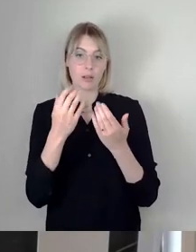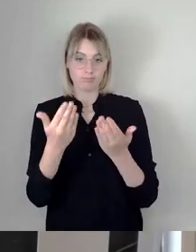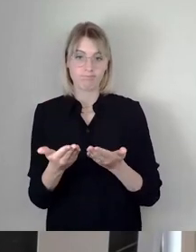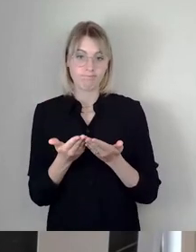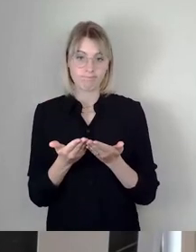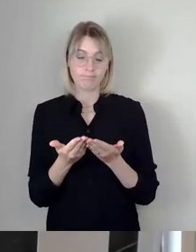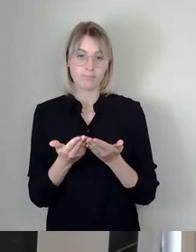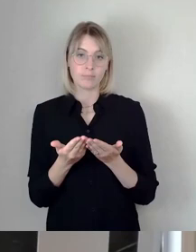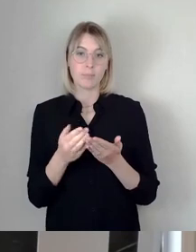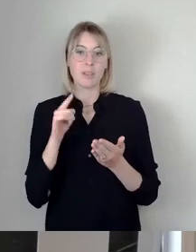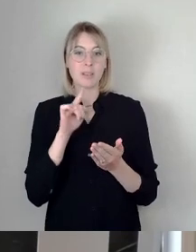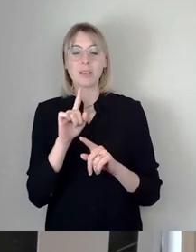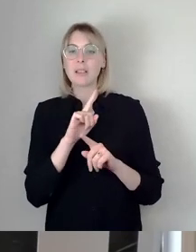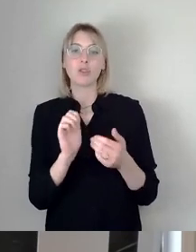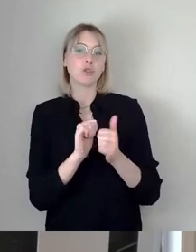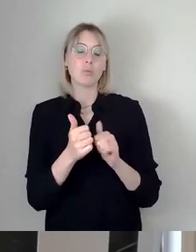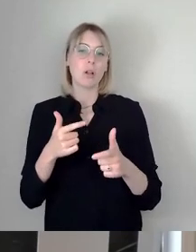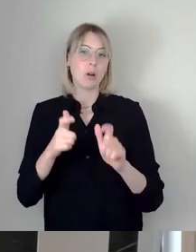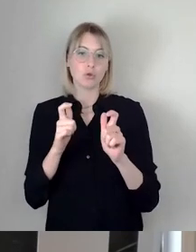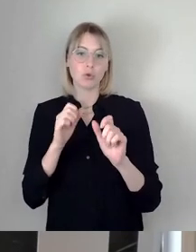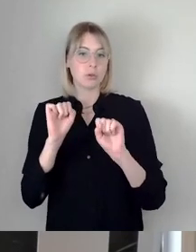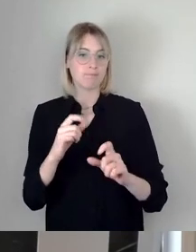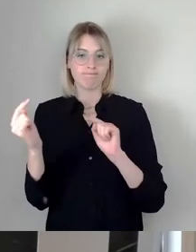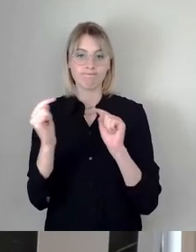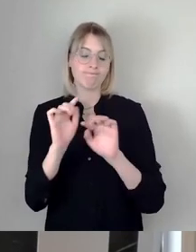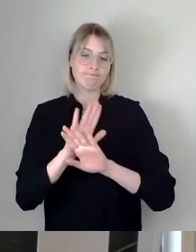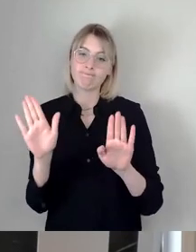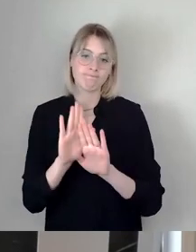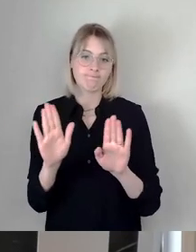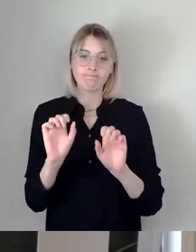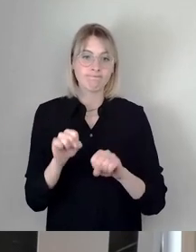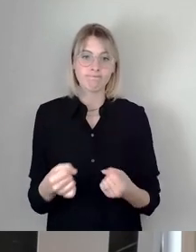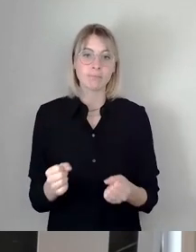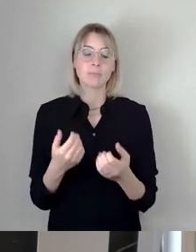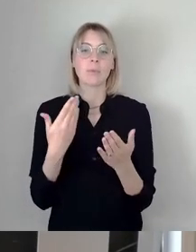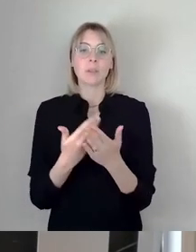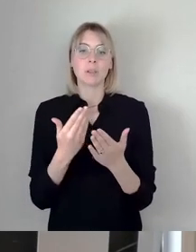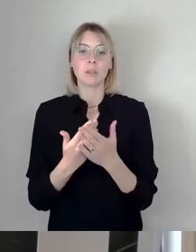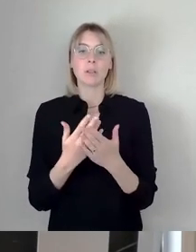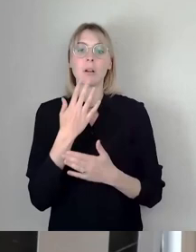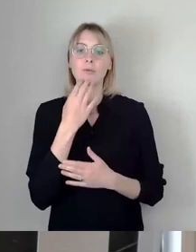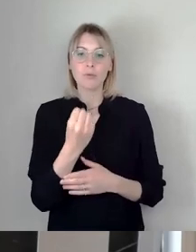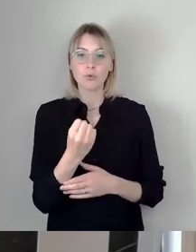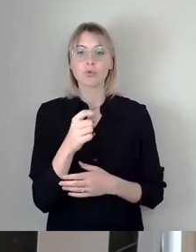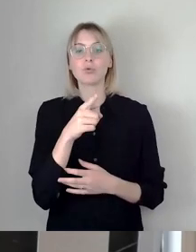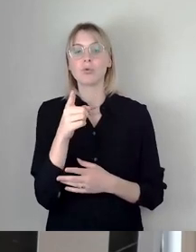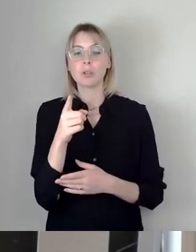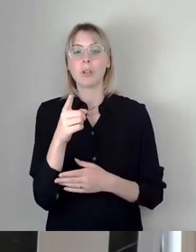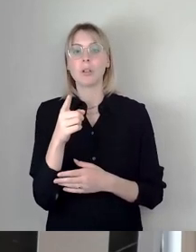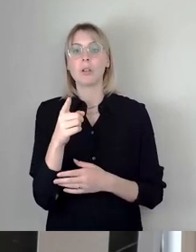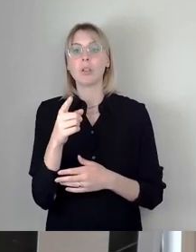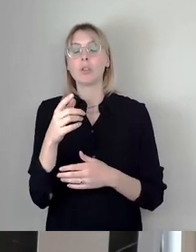das nicht im Sportausschuss diskutieren können. Insofern bitte ich darum, dass auch von Seiten der Stadtverwaltung